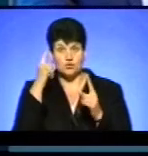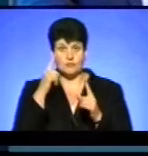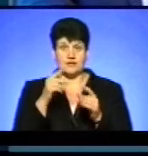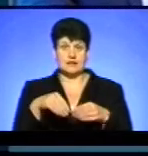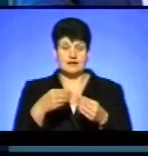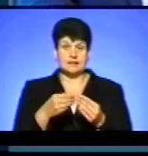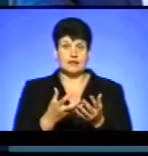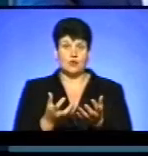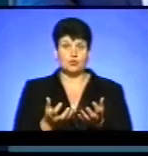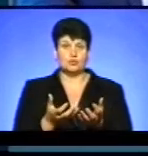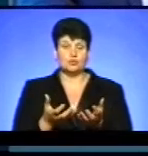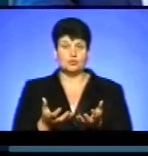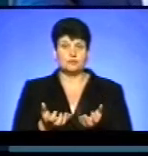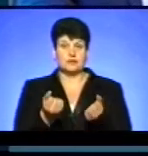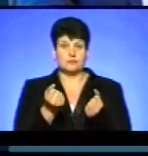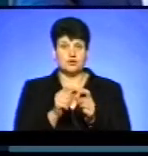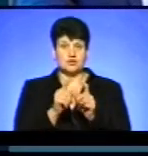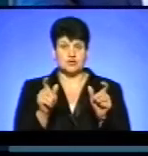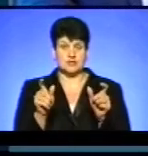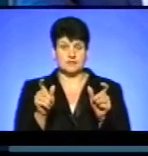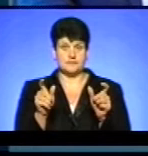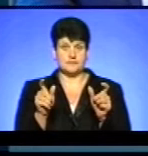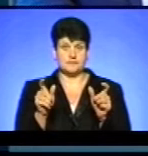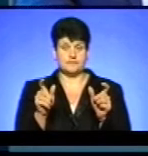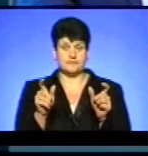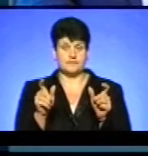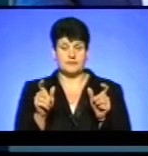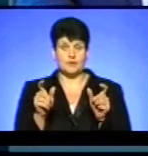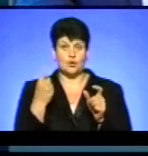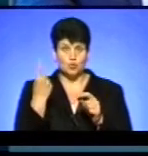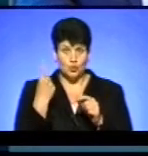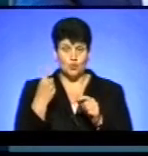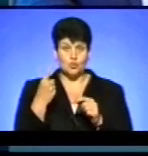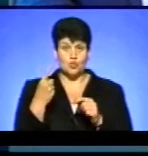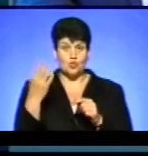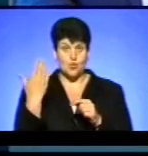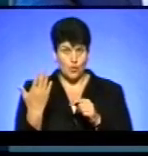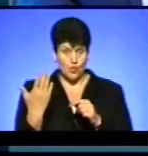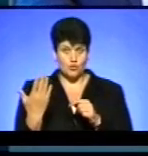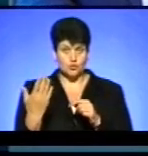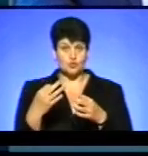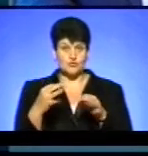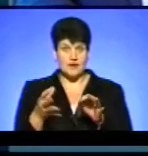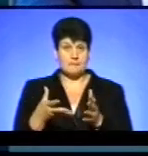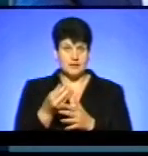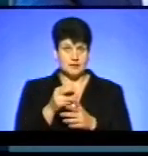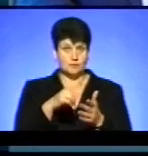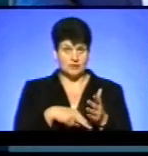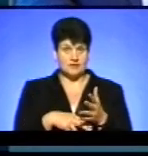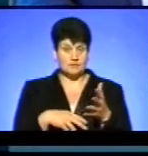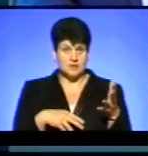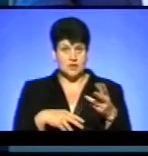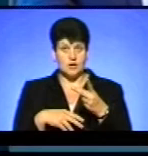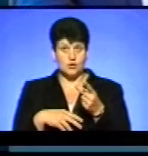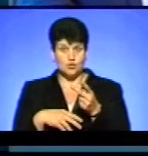шкіл. Знаєте те, що говорять, що децентралізація в дії. Одною рукою дозволяють збирати податки більше, а